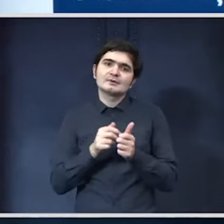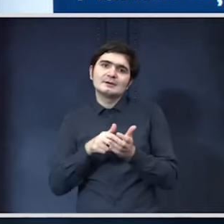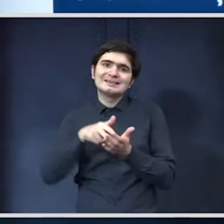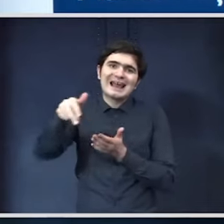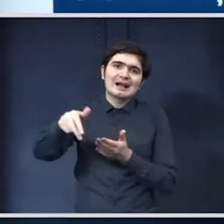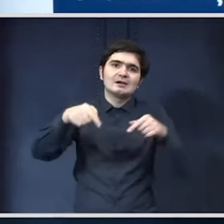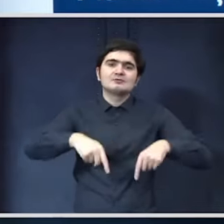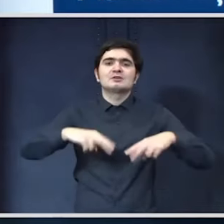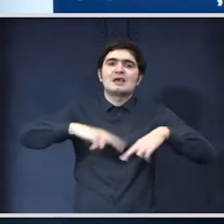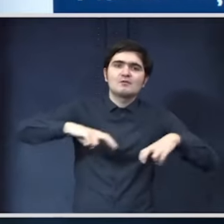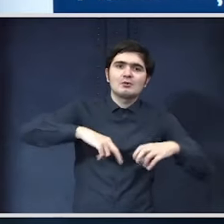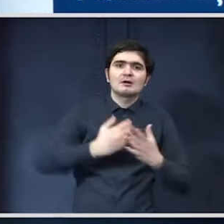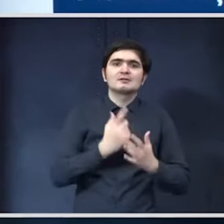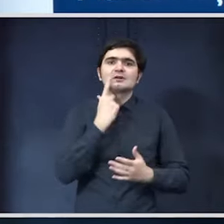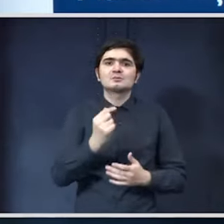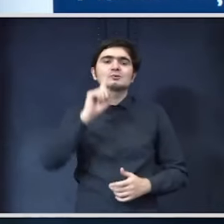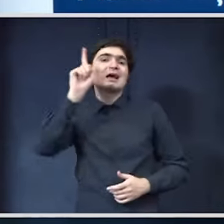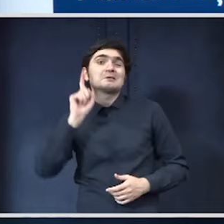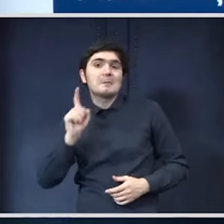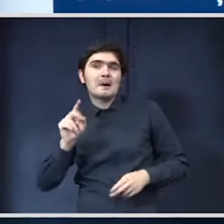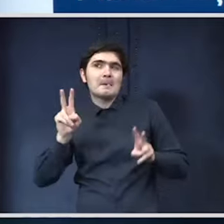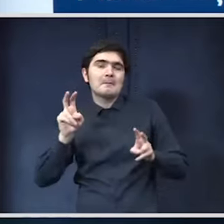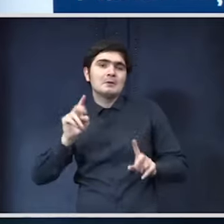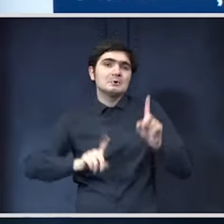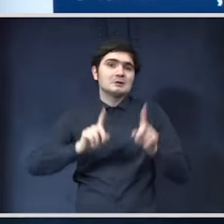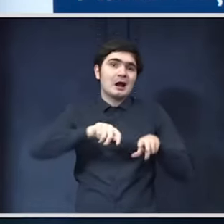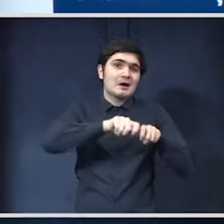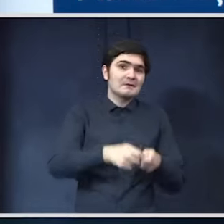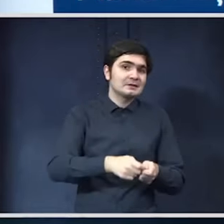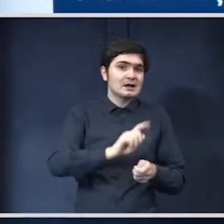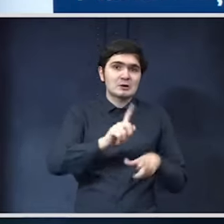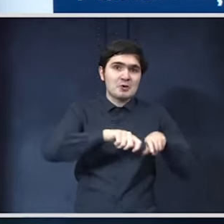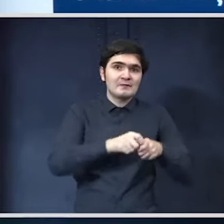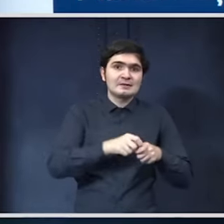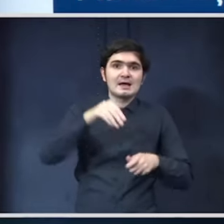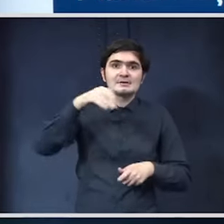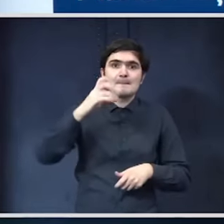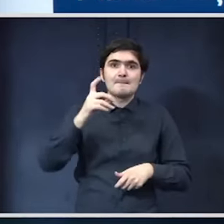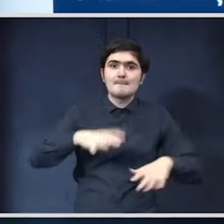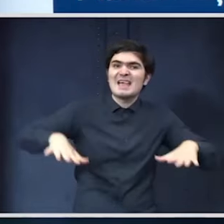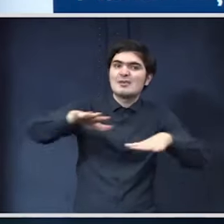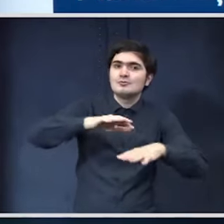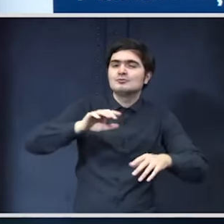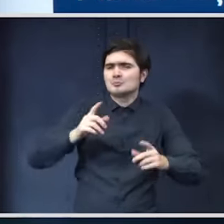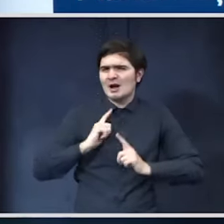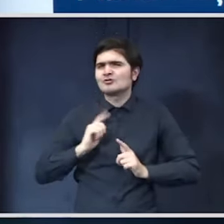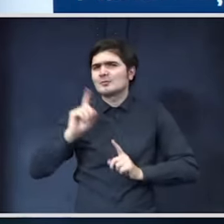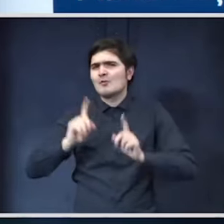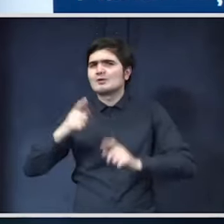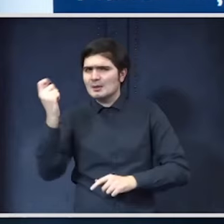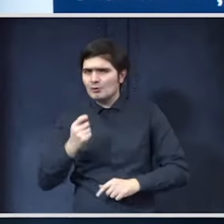evaluare și să răspundă la întrebarea dacă afectează sau nu mediu și aici mă aștept ca unele proiecte să aibă